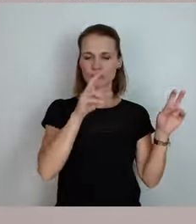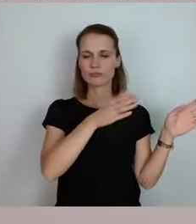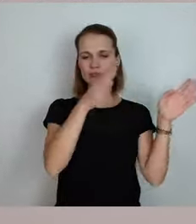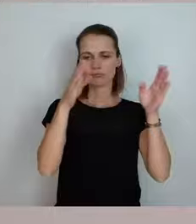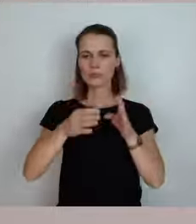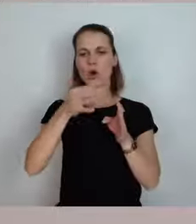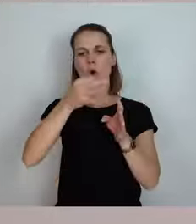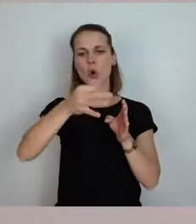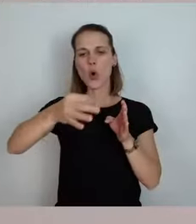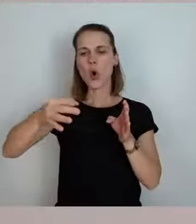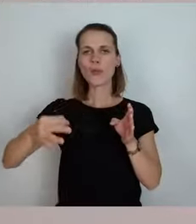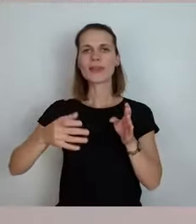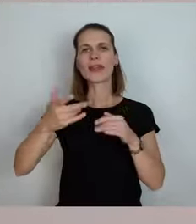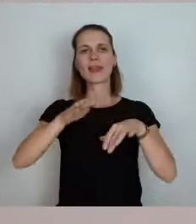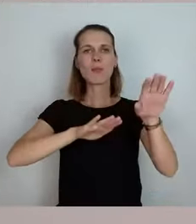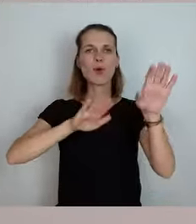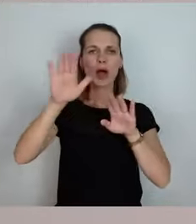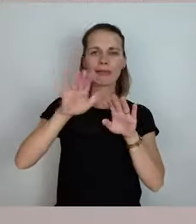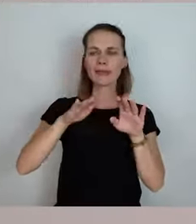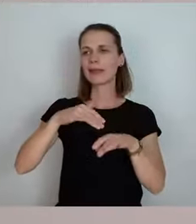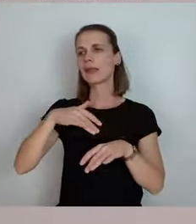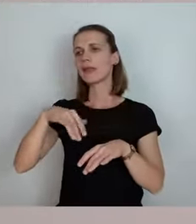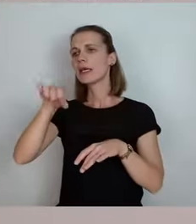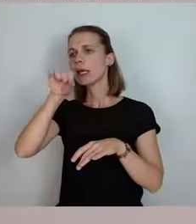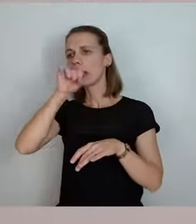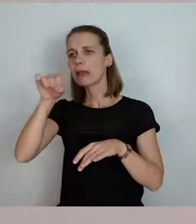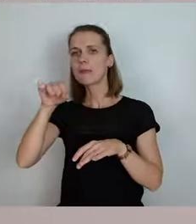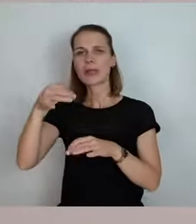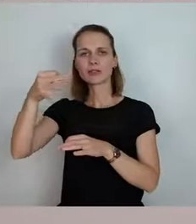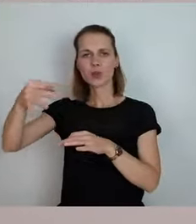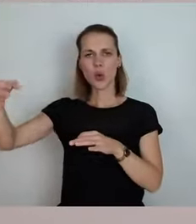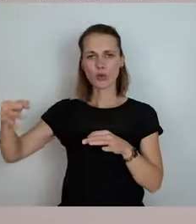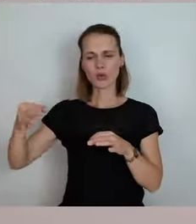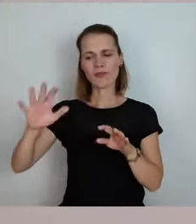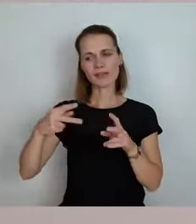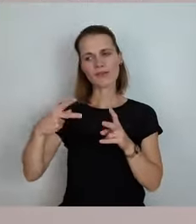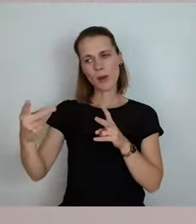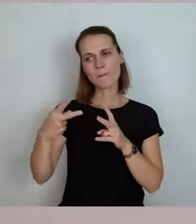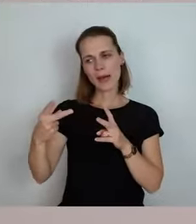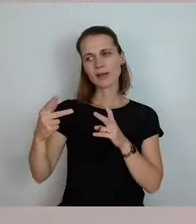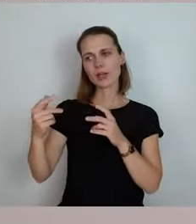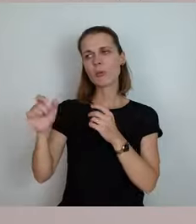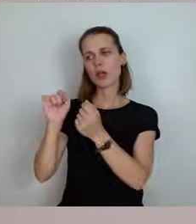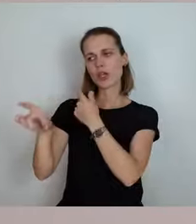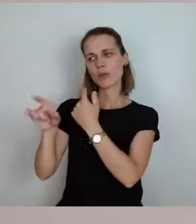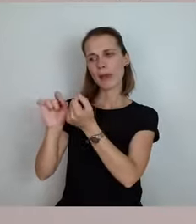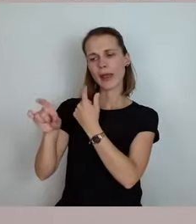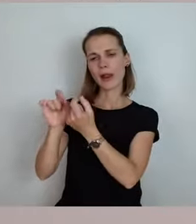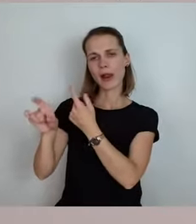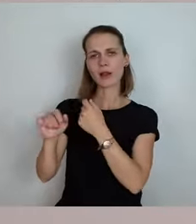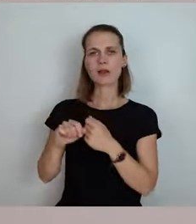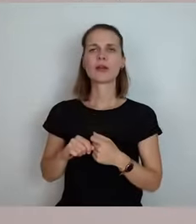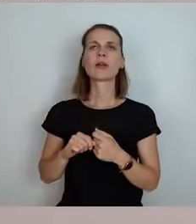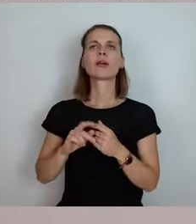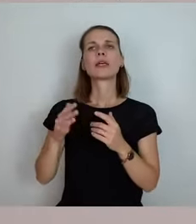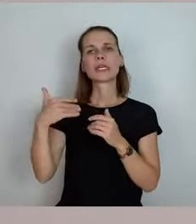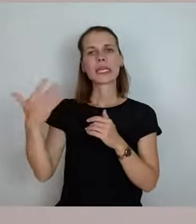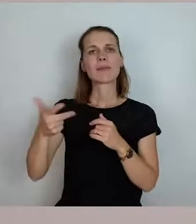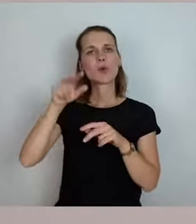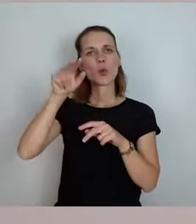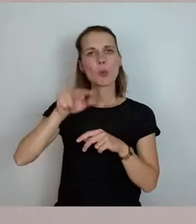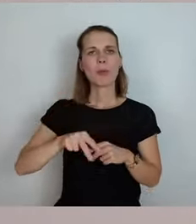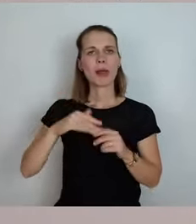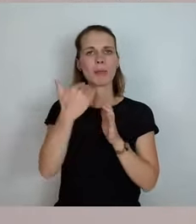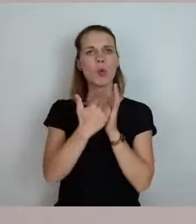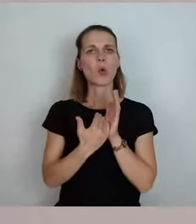Lieblingsorte, ähnliche Geschichten. Da können wir gerne uns auch nochmal per E-Mail was zuschicken und dann mal einen gewissen Überblick geben. Das